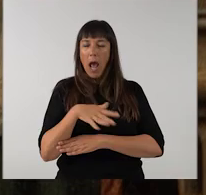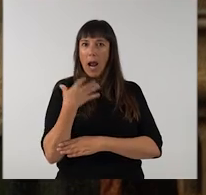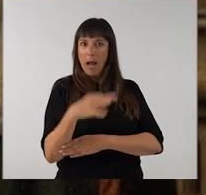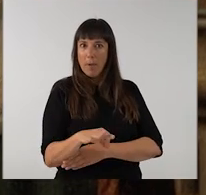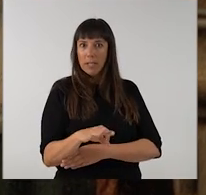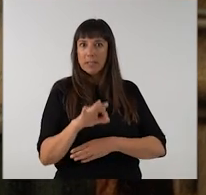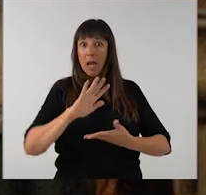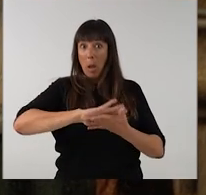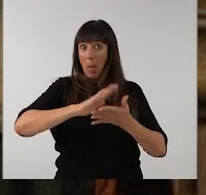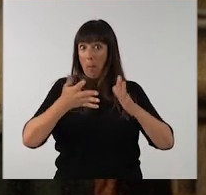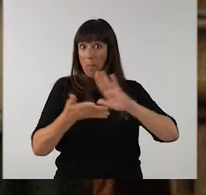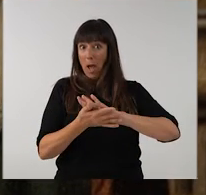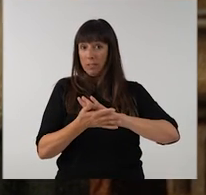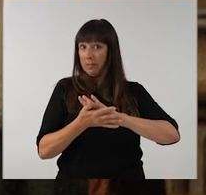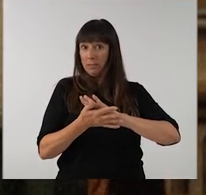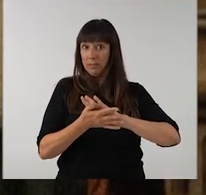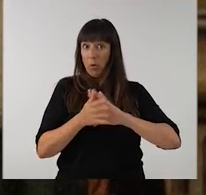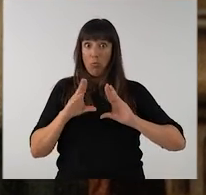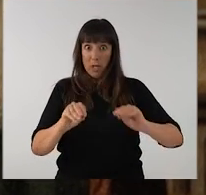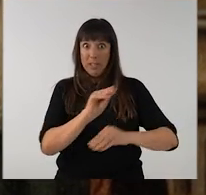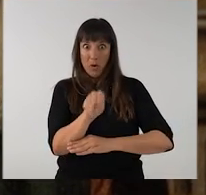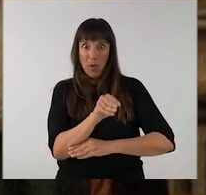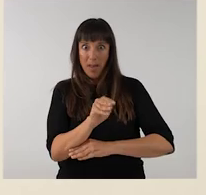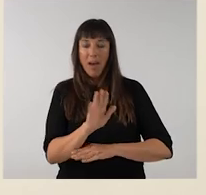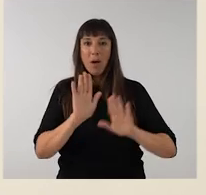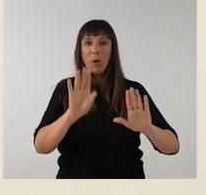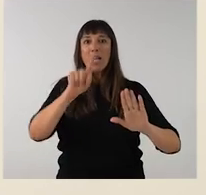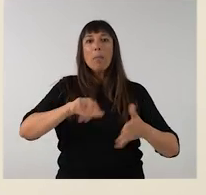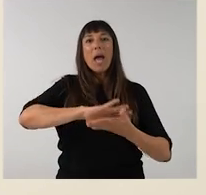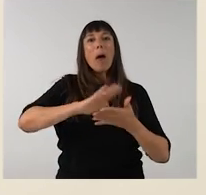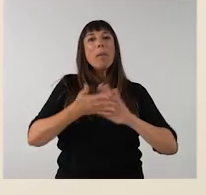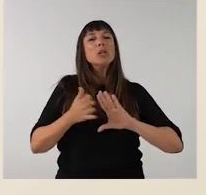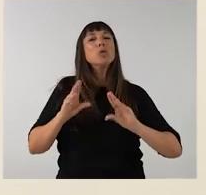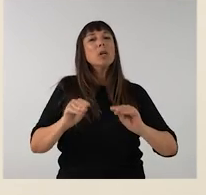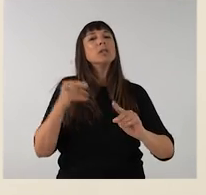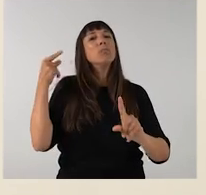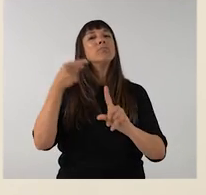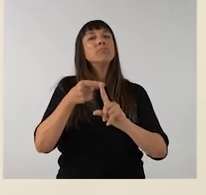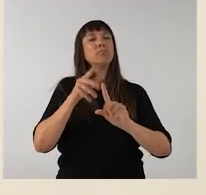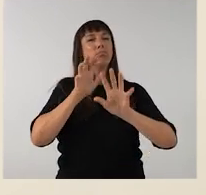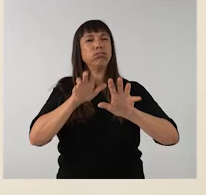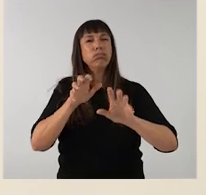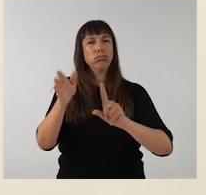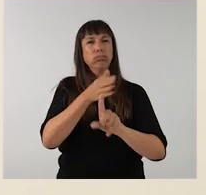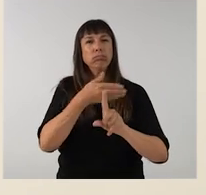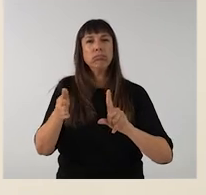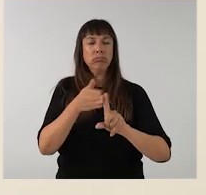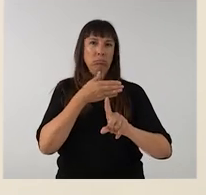cura i les mans intervenen molt en aquests processos de cura, però també les mans intervenen en els processos d'agressió